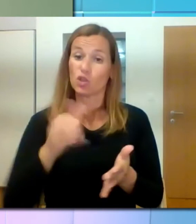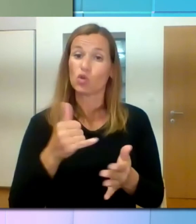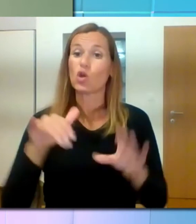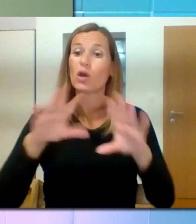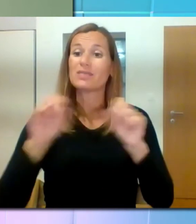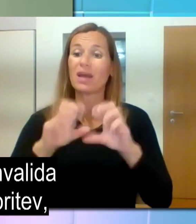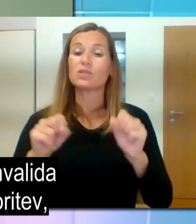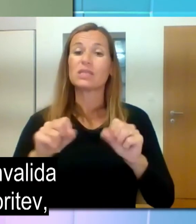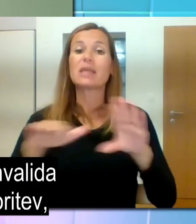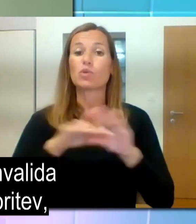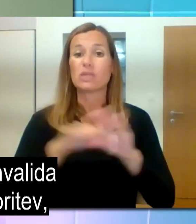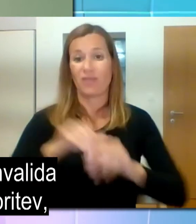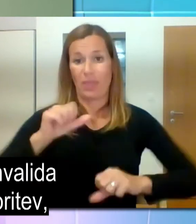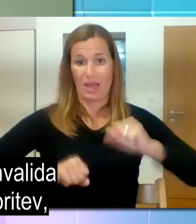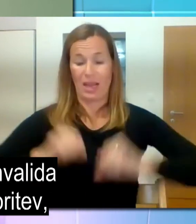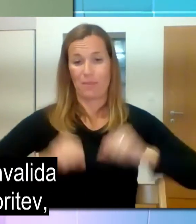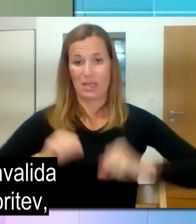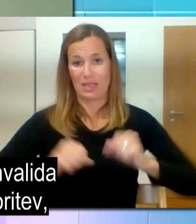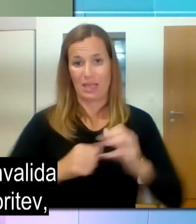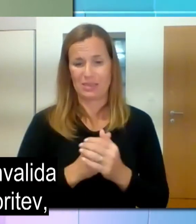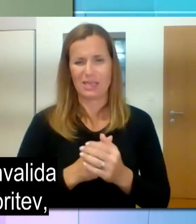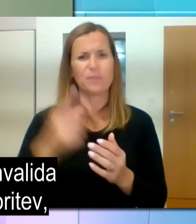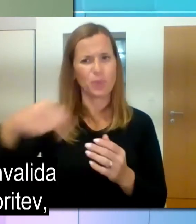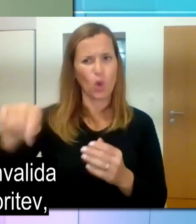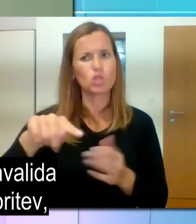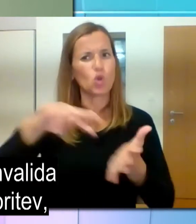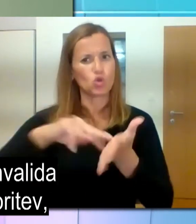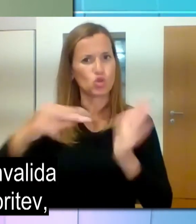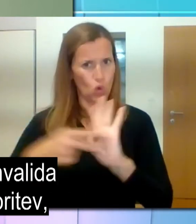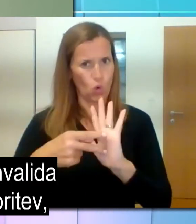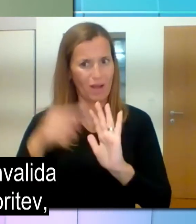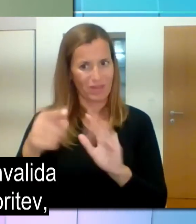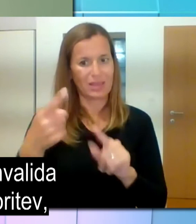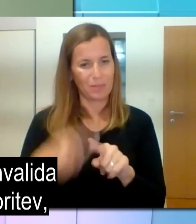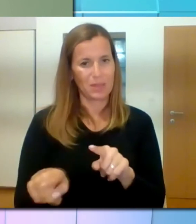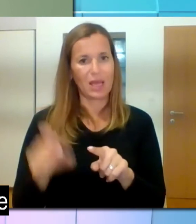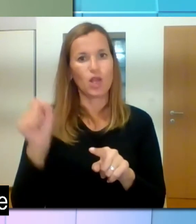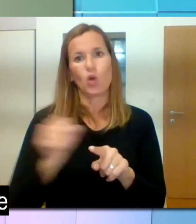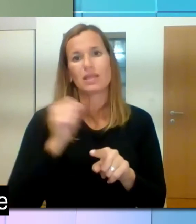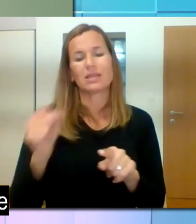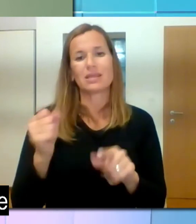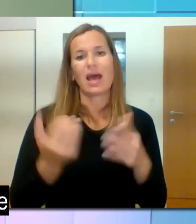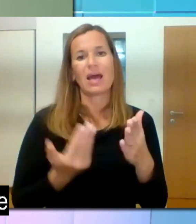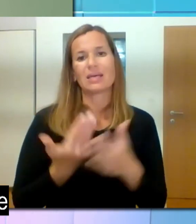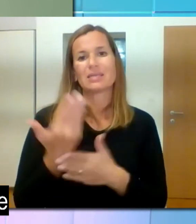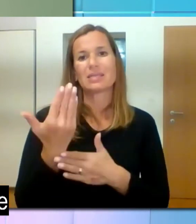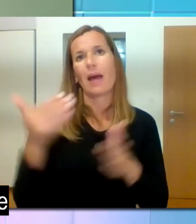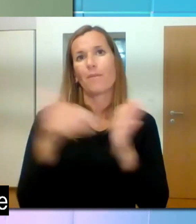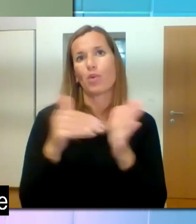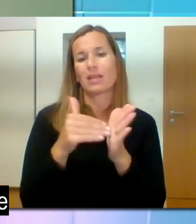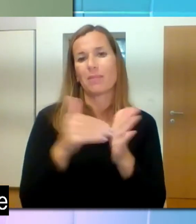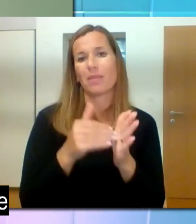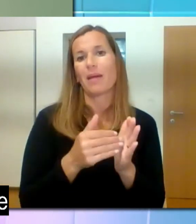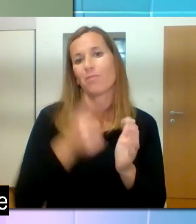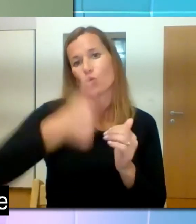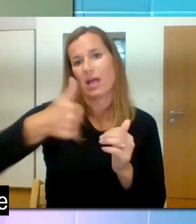potrebe posameznega zaposlenega invalida pripravijo načrt podpornih storitev, v katerem opredelijo,